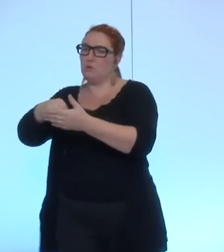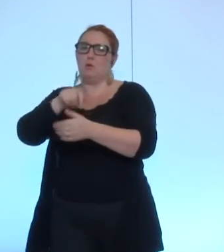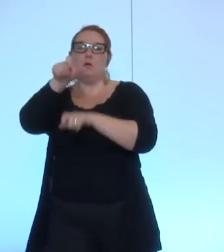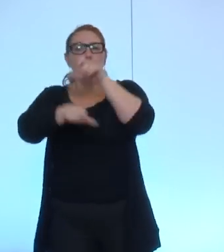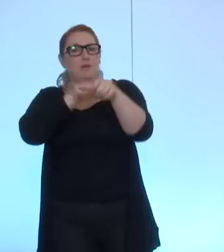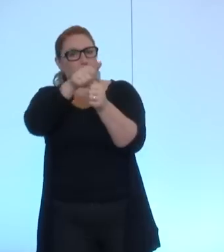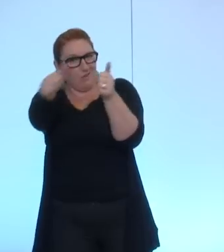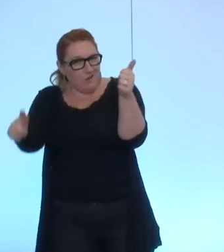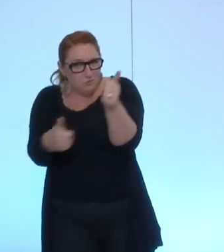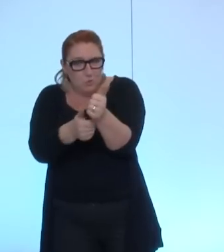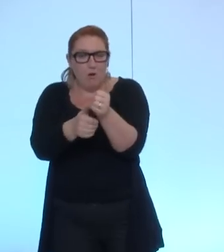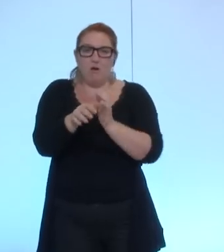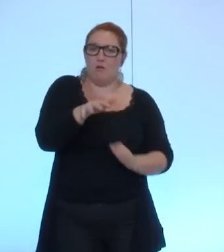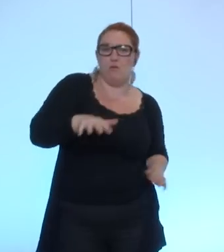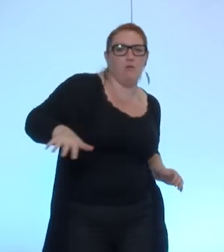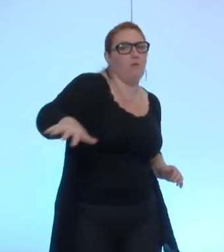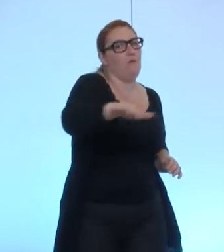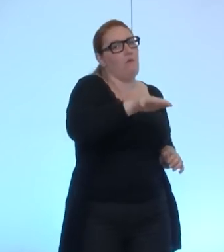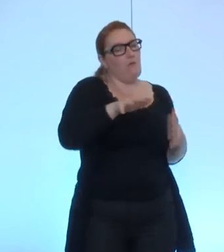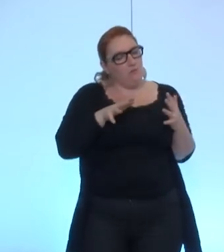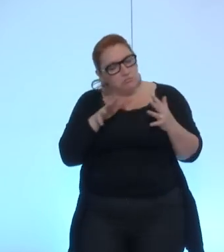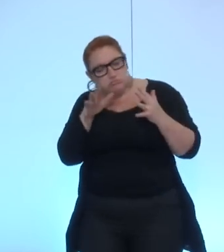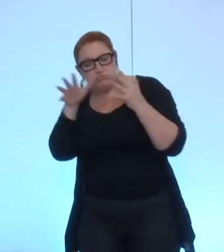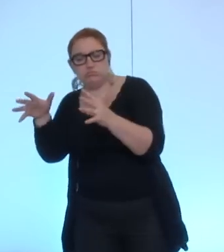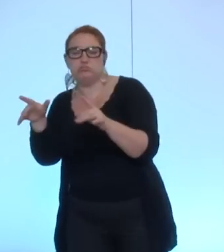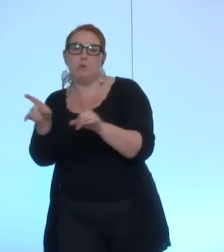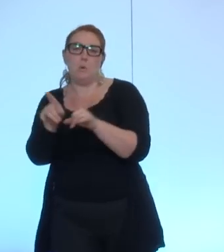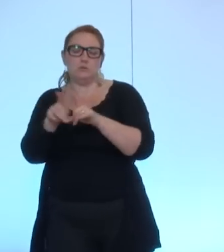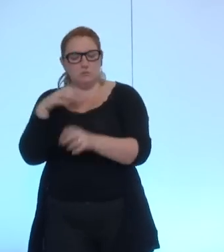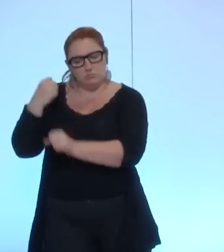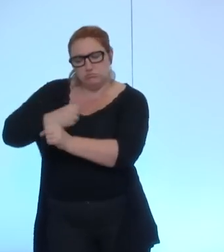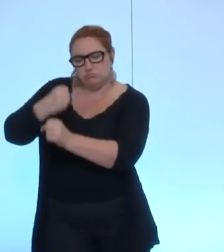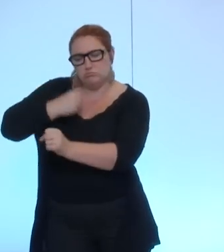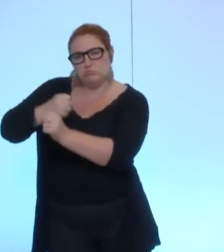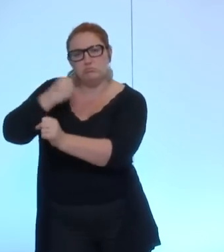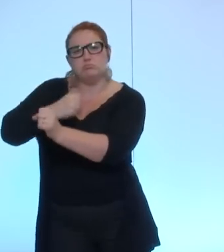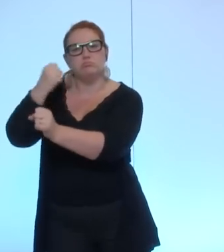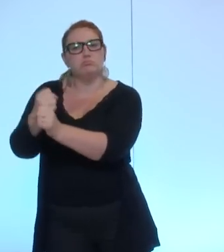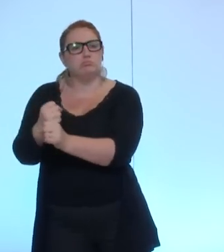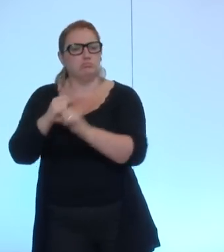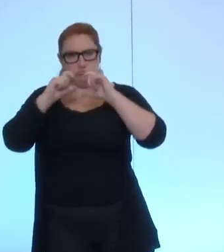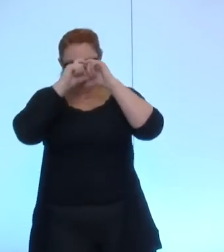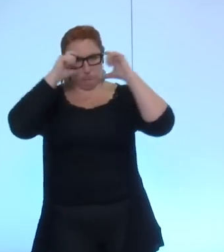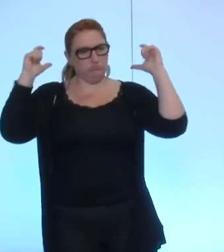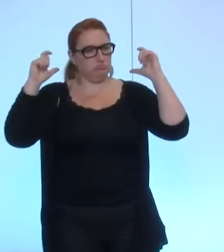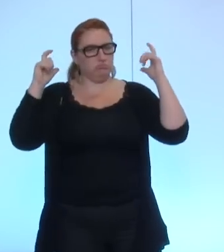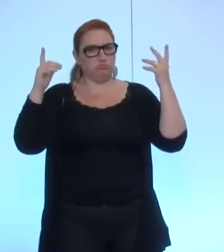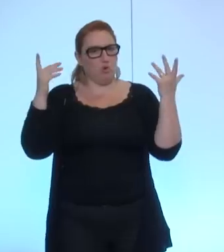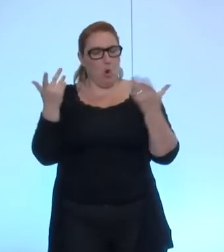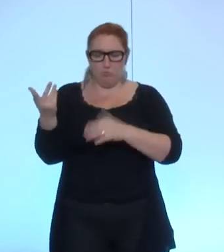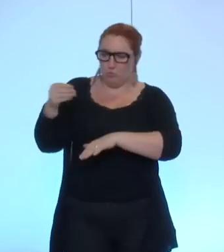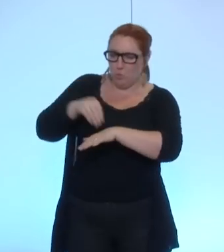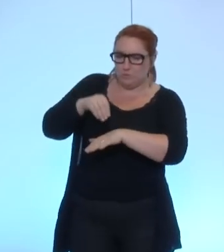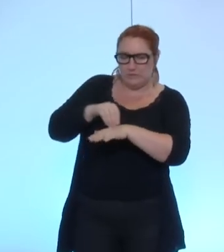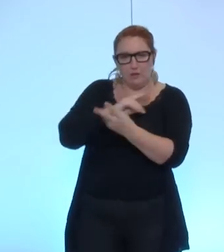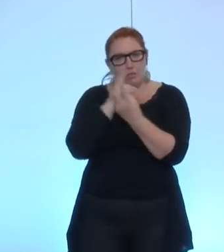adjoints qui sont investis aussi dans ce domaine en tant que travail de conseiller